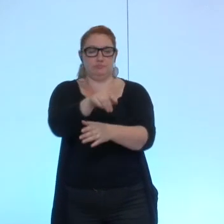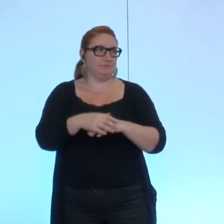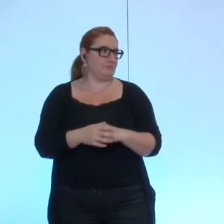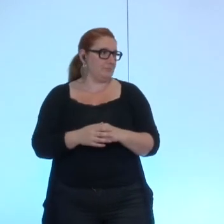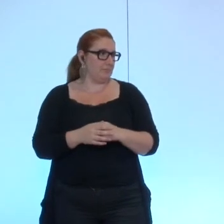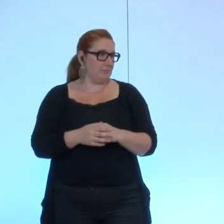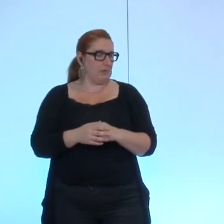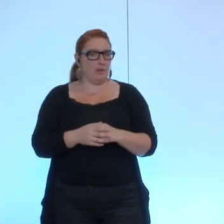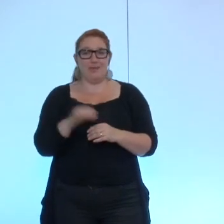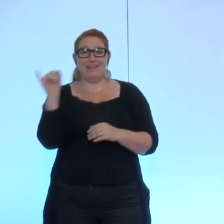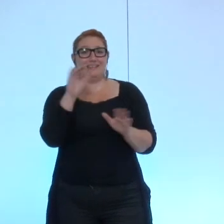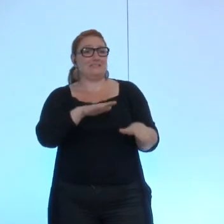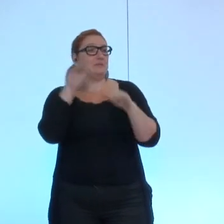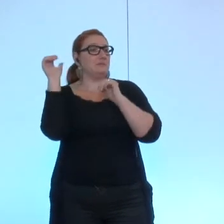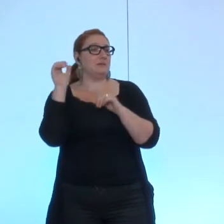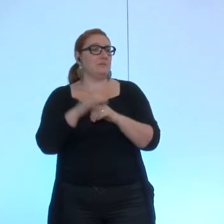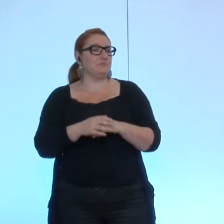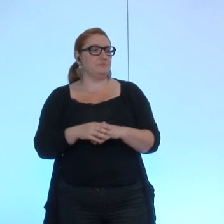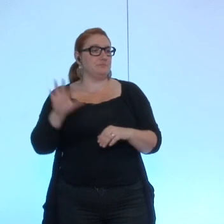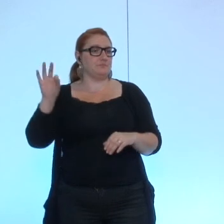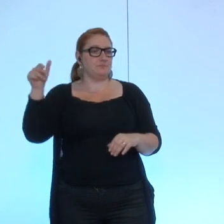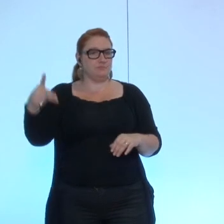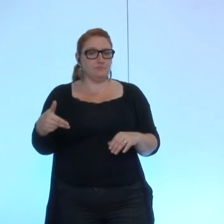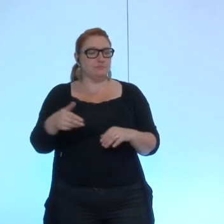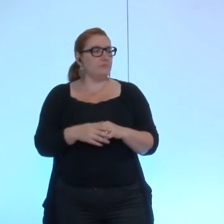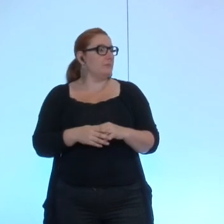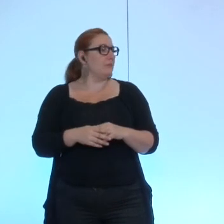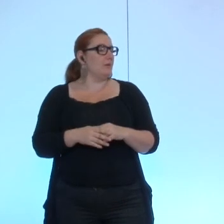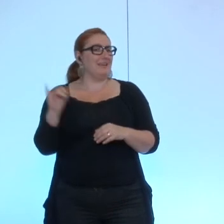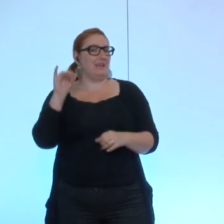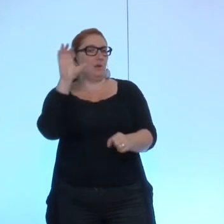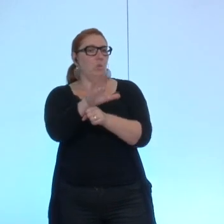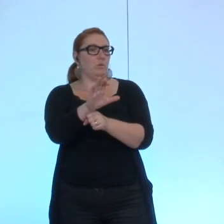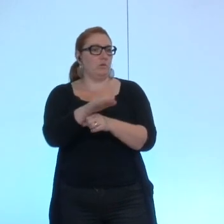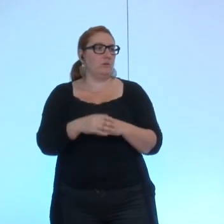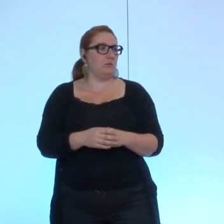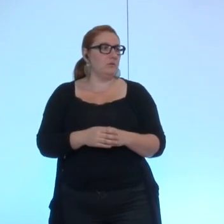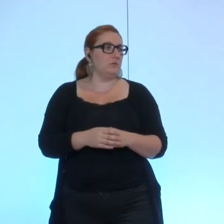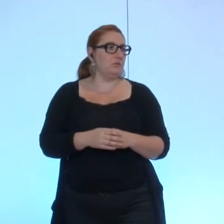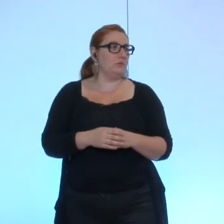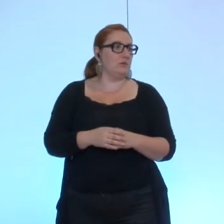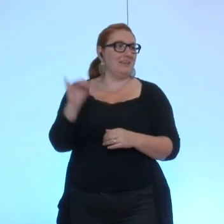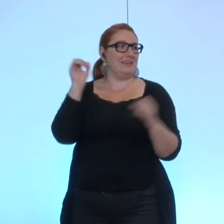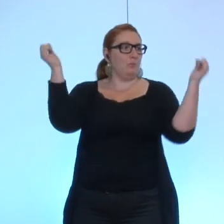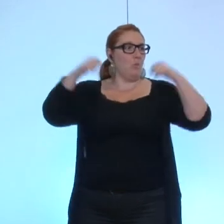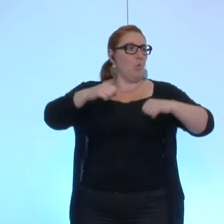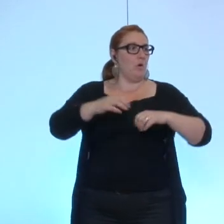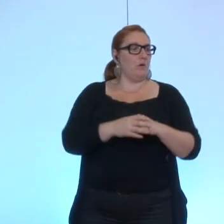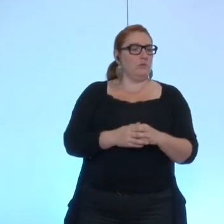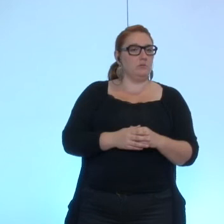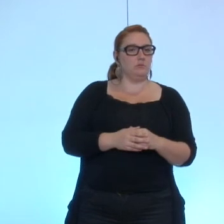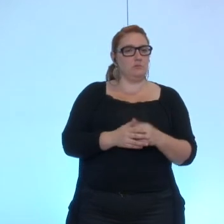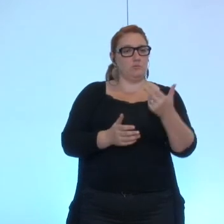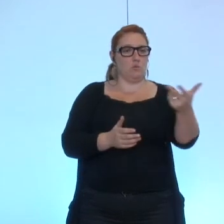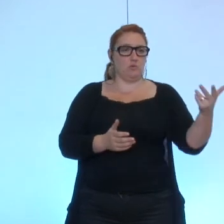qui s'abstient Front National qui est contre qui est pour les